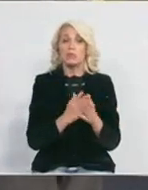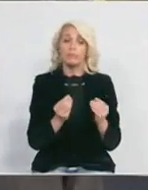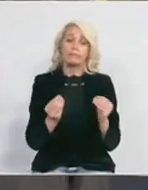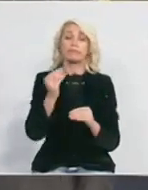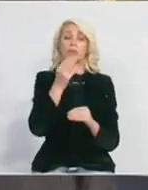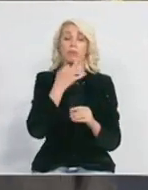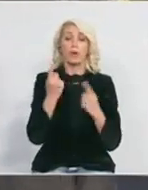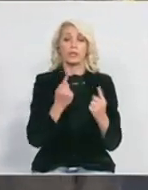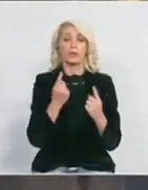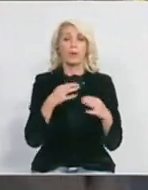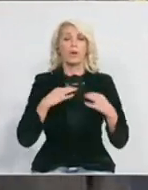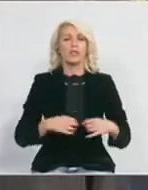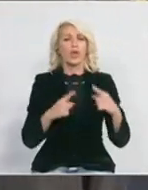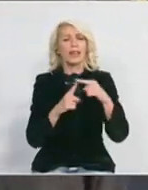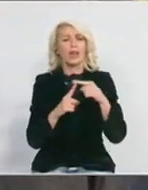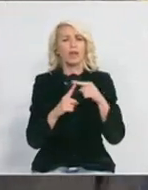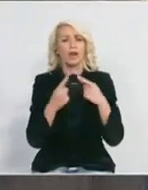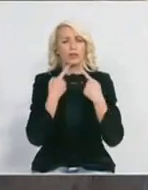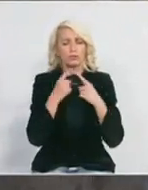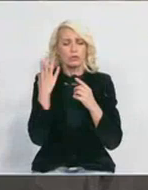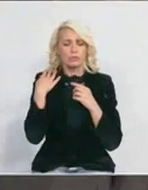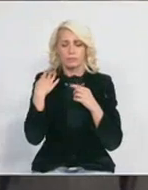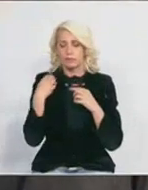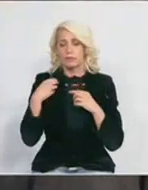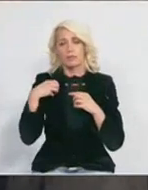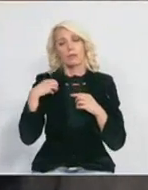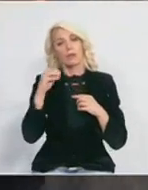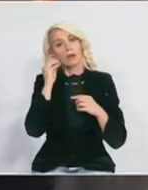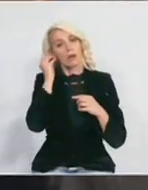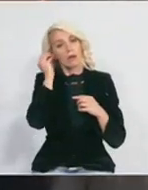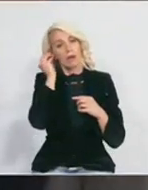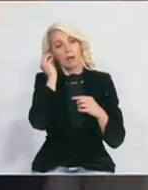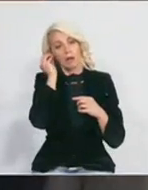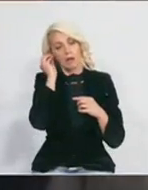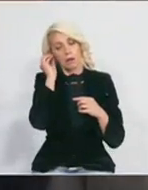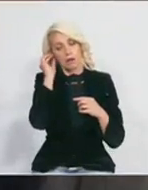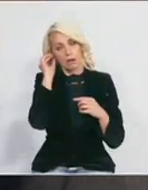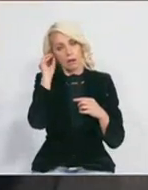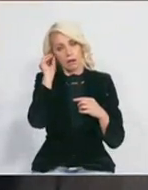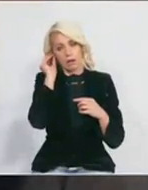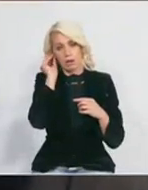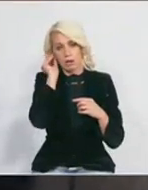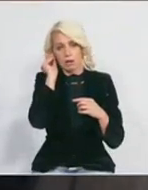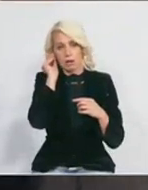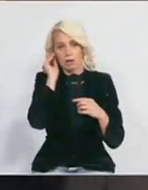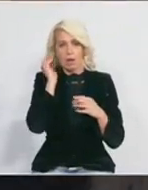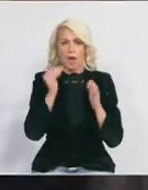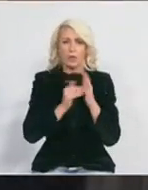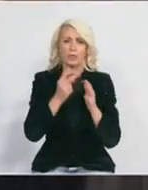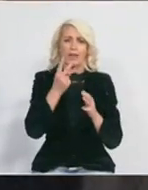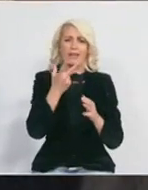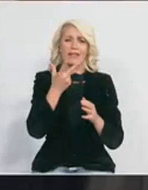bolja. Prosvrtoj Dorović je pre neki dan najavio da potrebno je dva, tri dana više nego u ostalom delu Srbije da se sve to normalizuje.